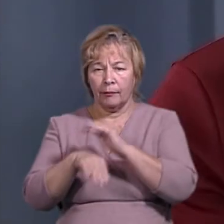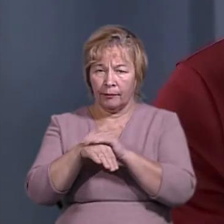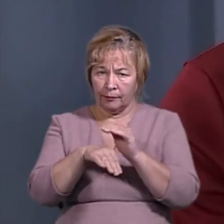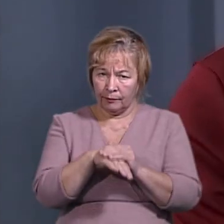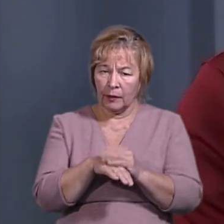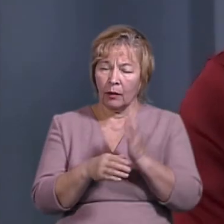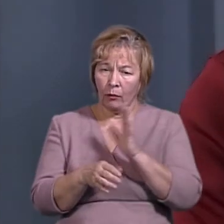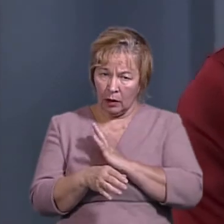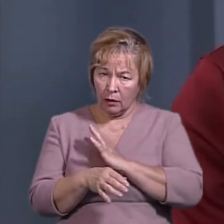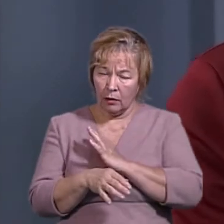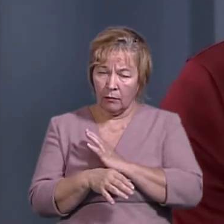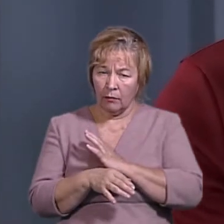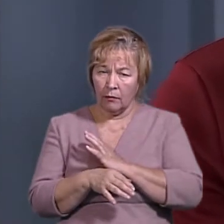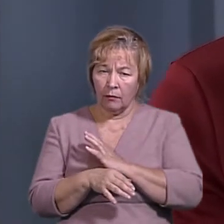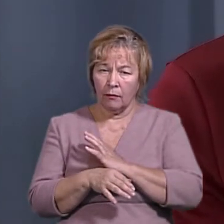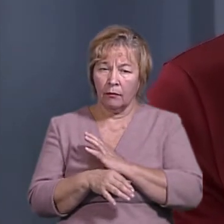порушення?